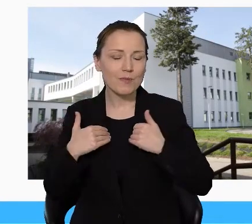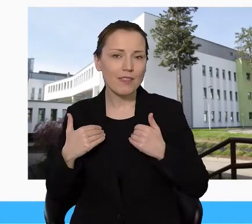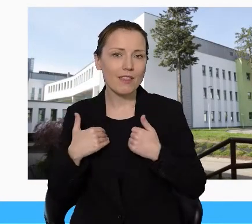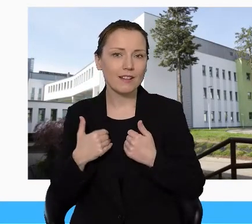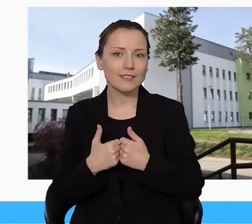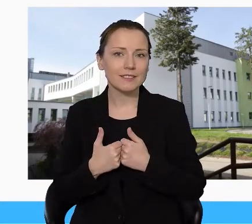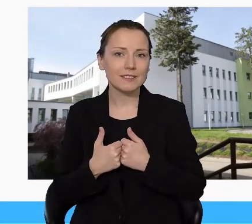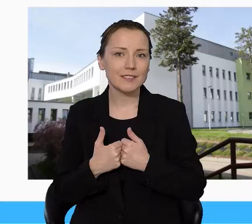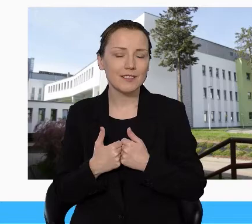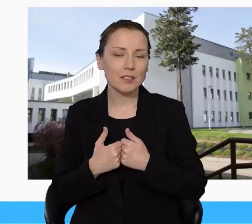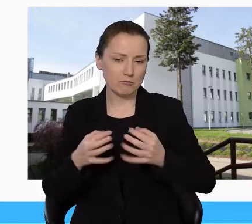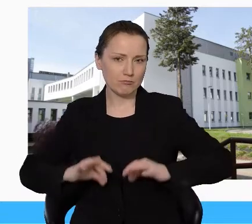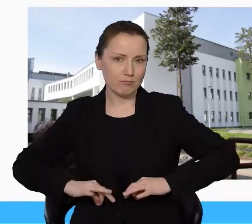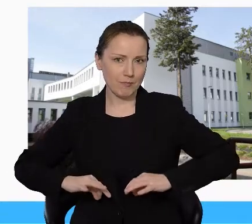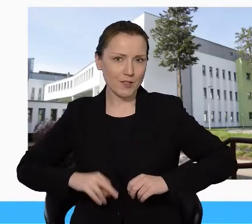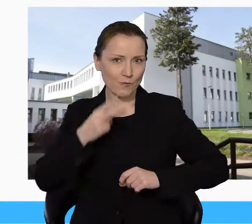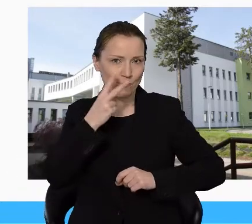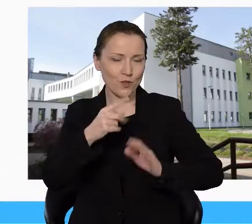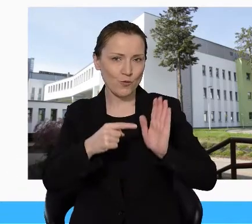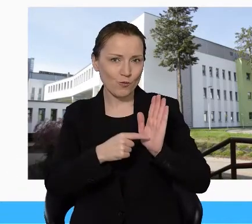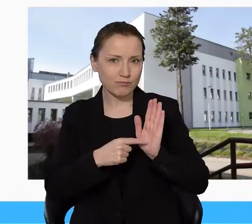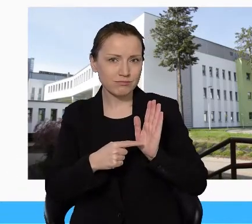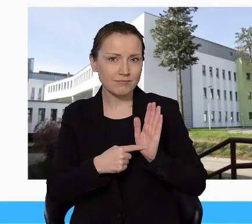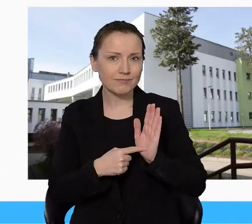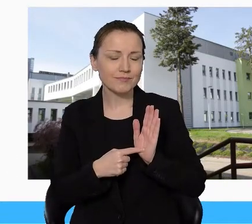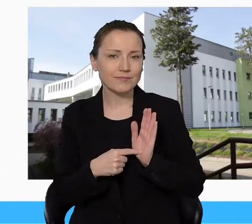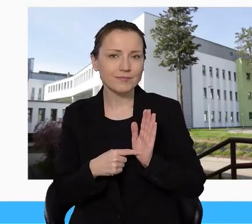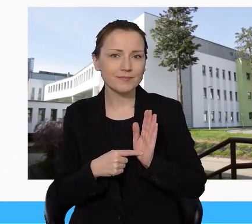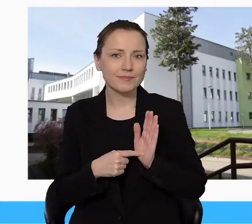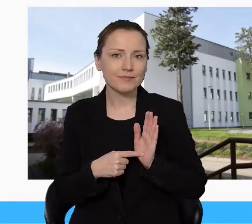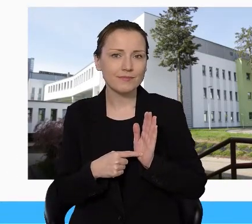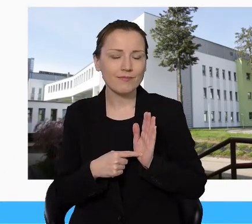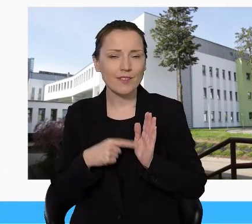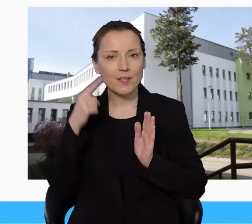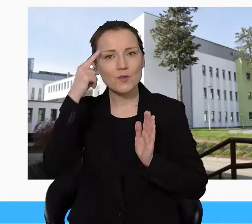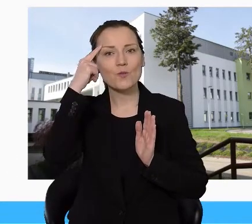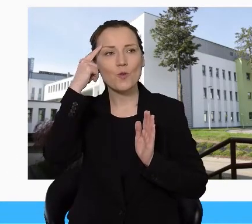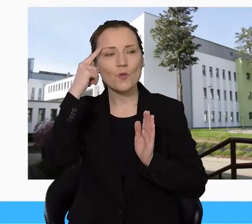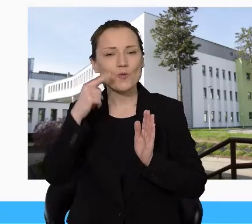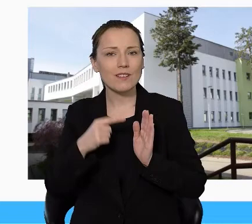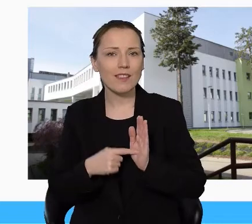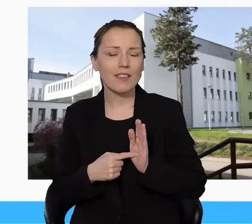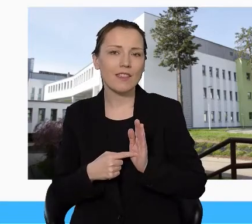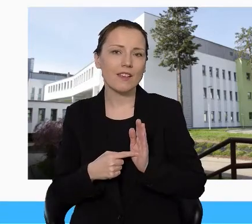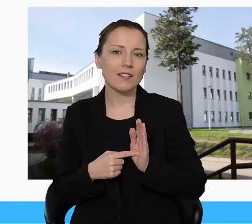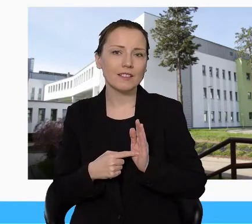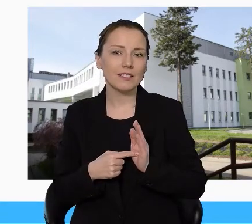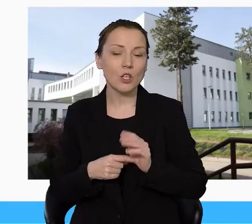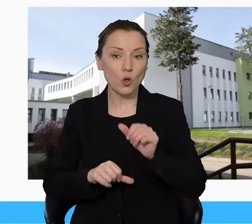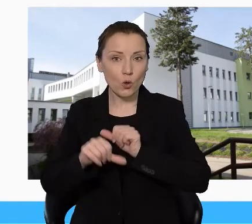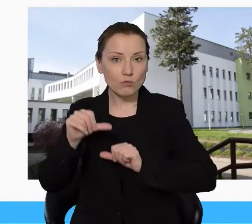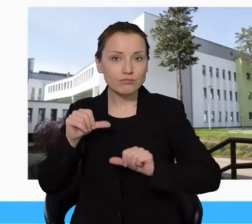Państwo macie na planszy takie przypomnienia dotyczące tego, kiedy w roku